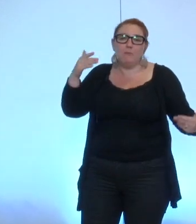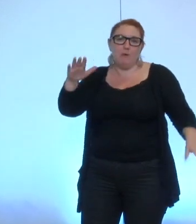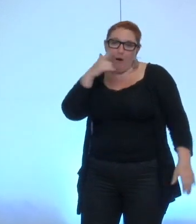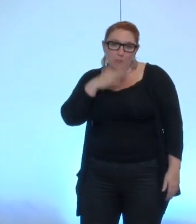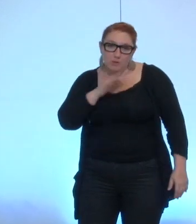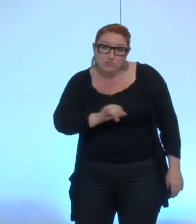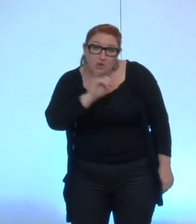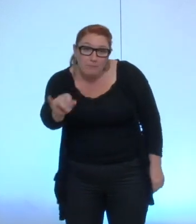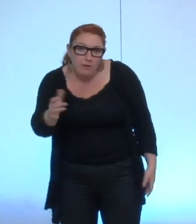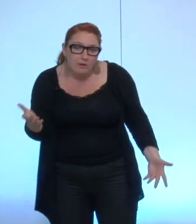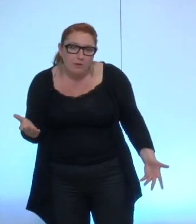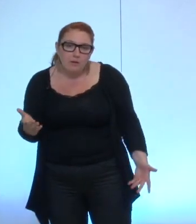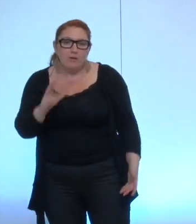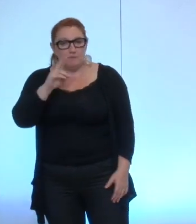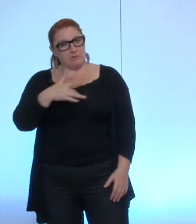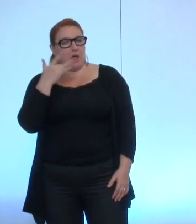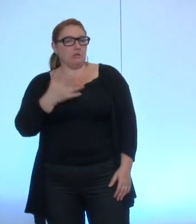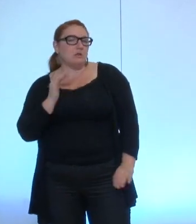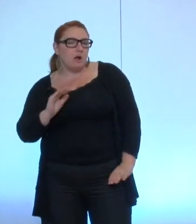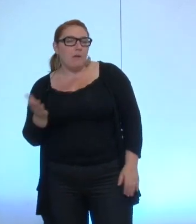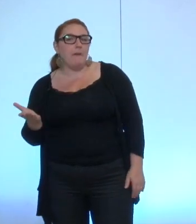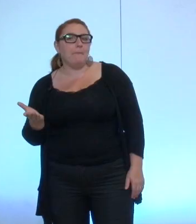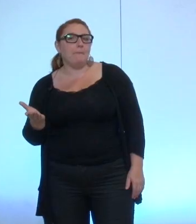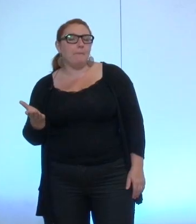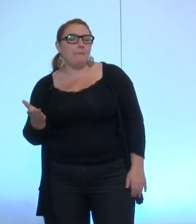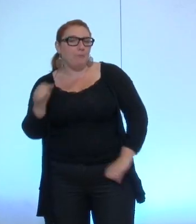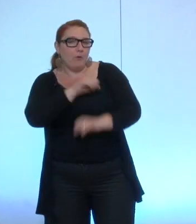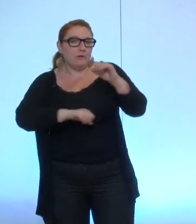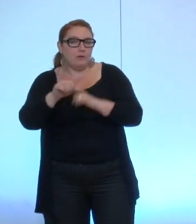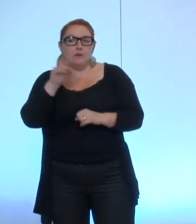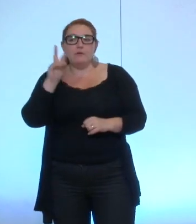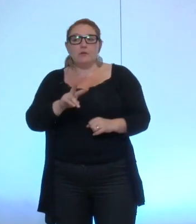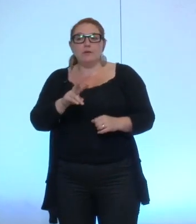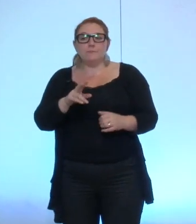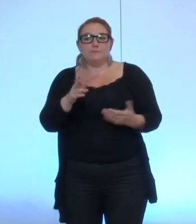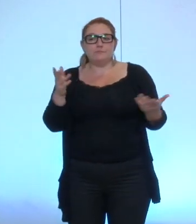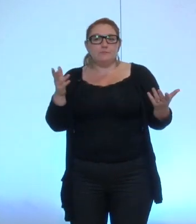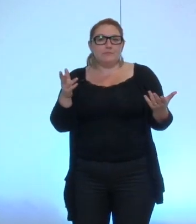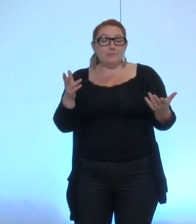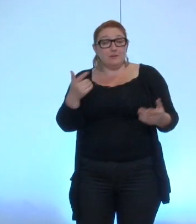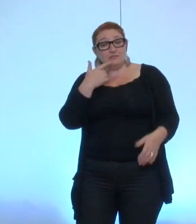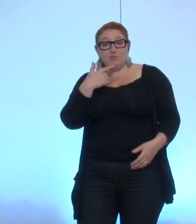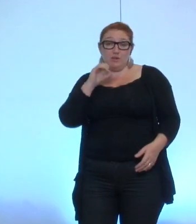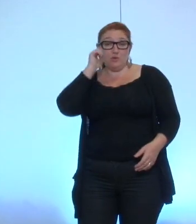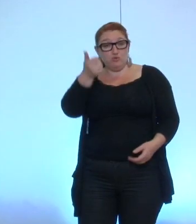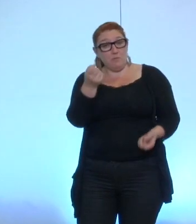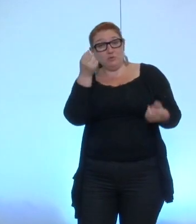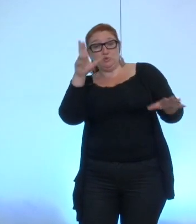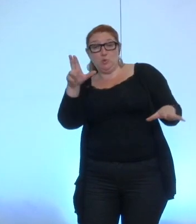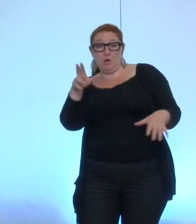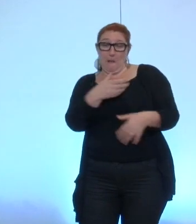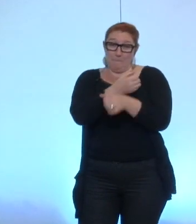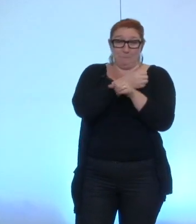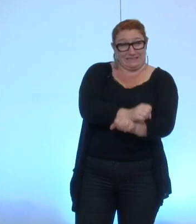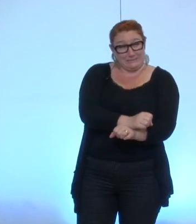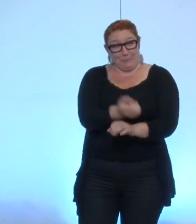un signe qui ne serait pas inintéressant et franchement sauf à me promettre demain les fers et les boulets avec vous tous parce